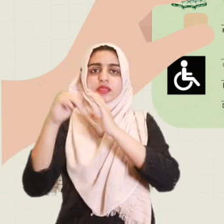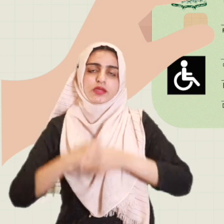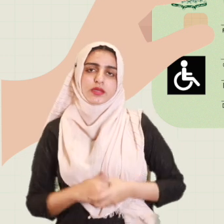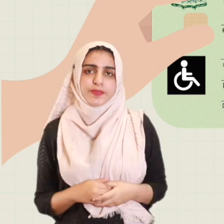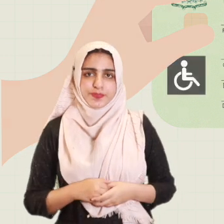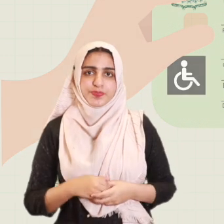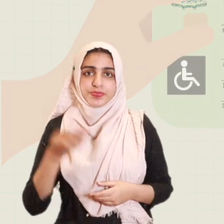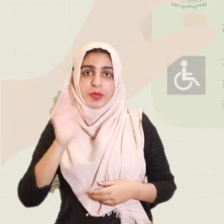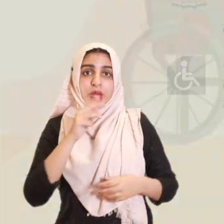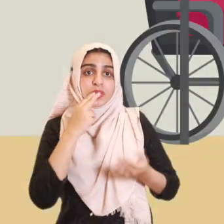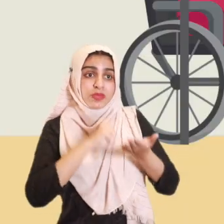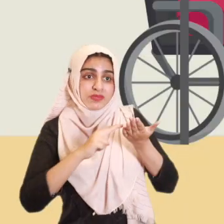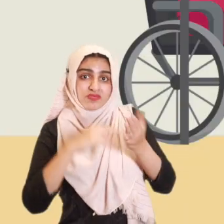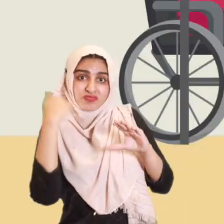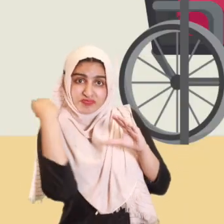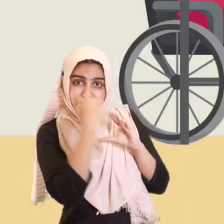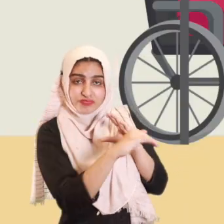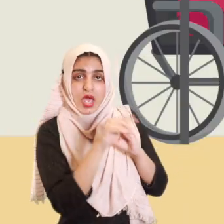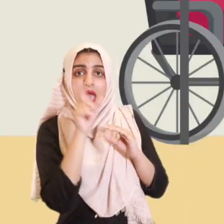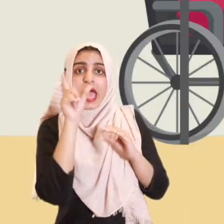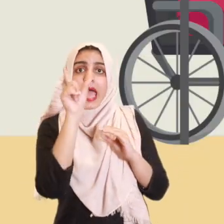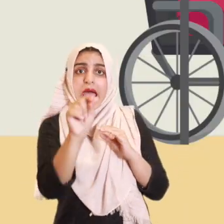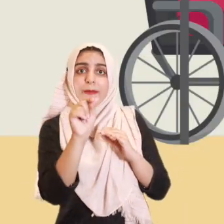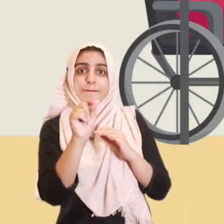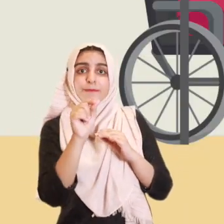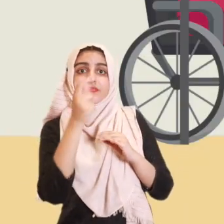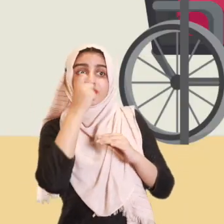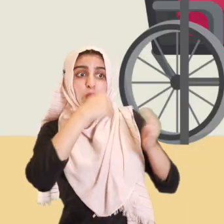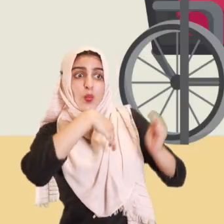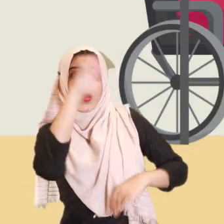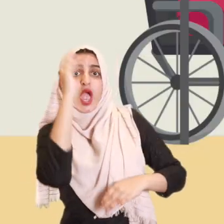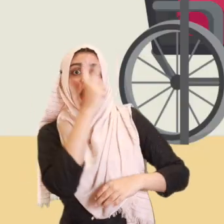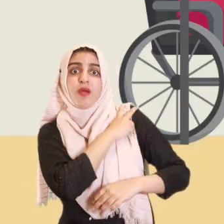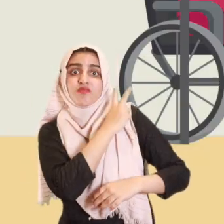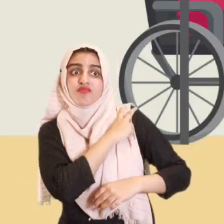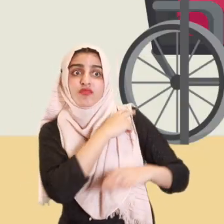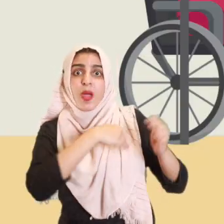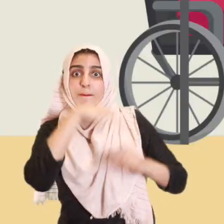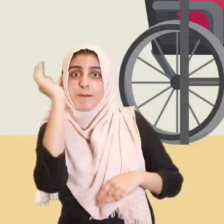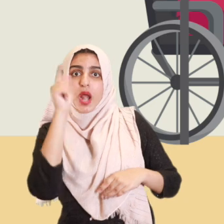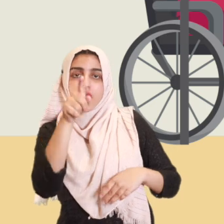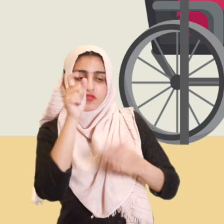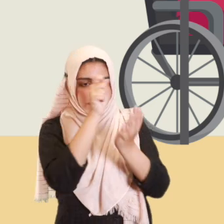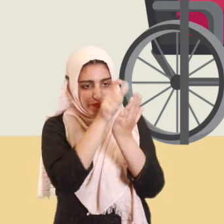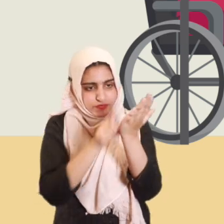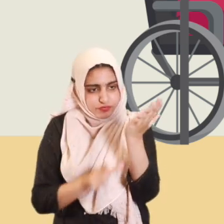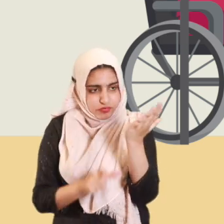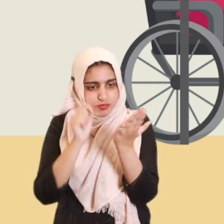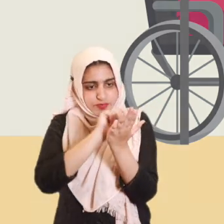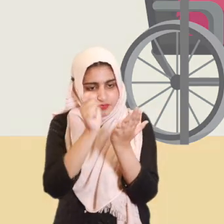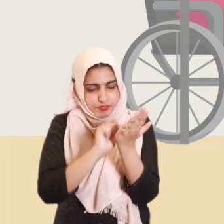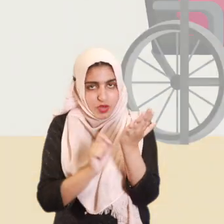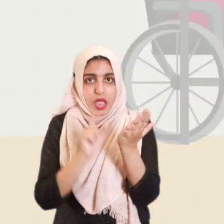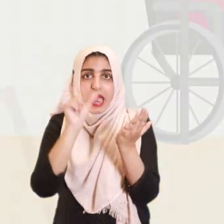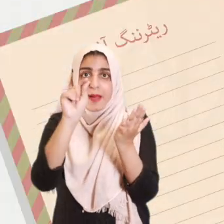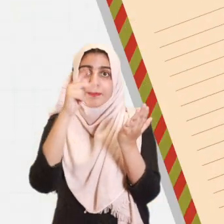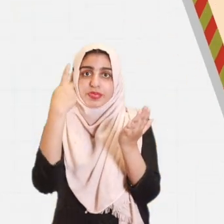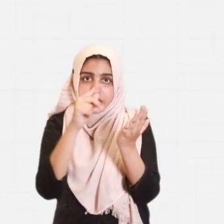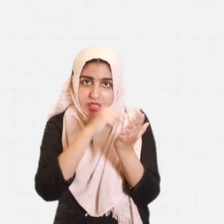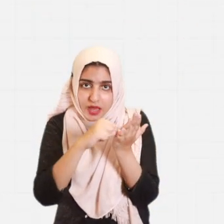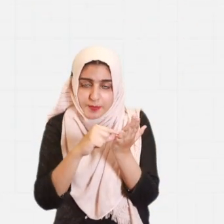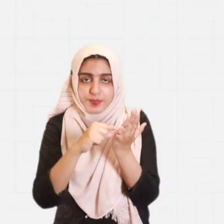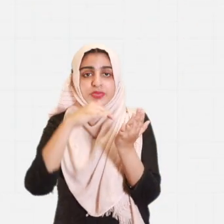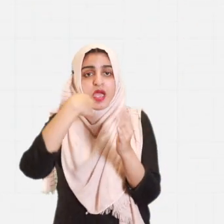کریں ڈاک کے ذریعے ووٹ ڈالنے کے لیے اپنے ہلکہ انتخاب کے ریٹرننگ آفیسر کو درخواست بھیجیں